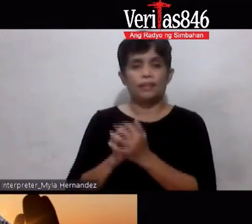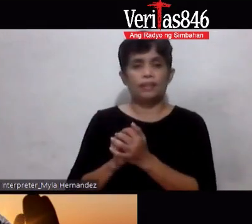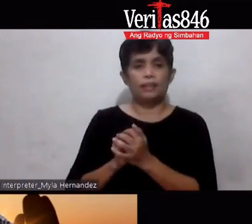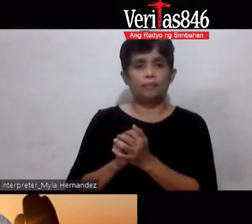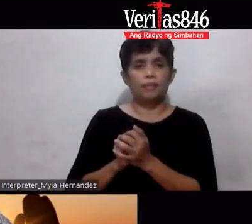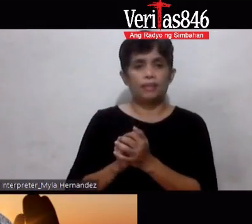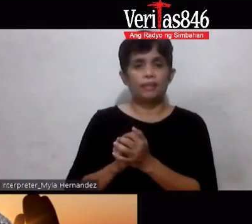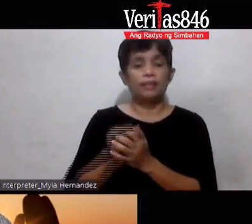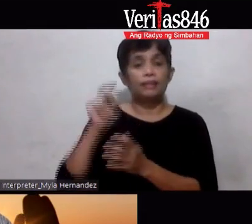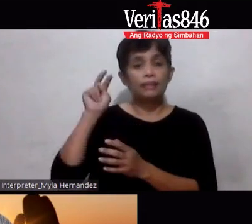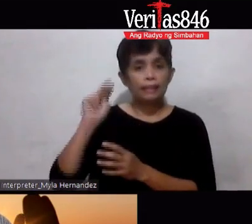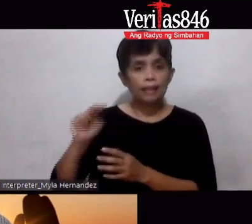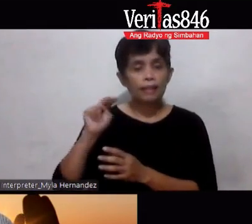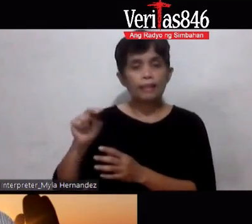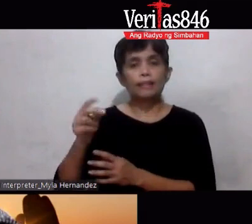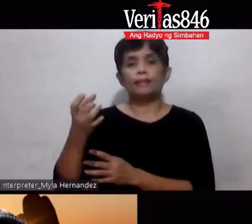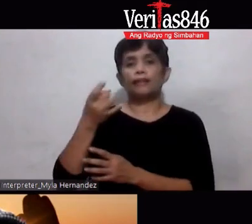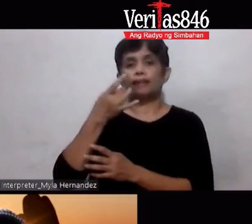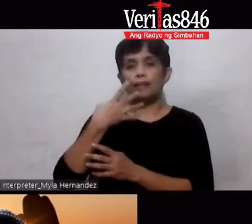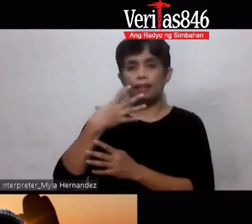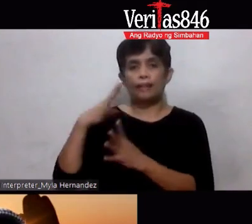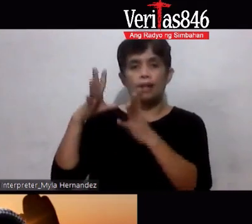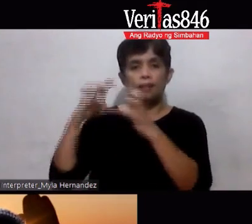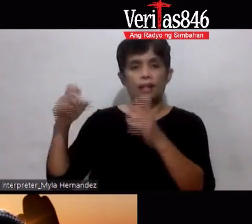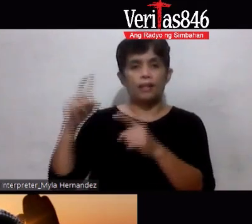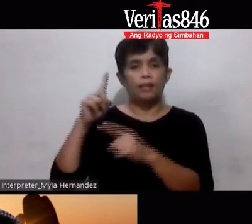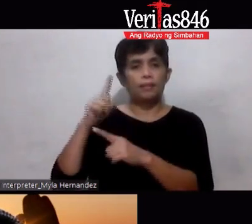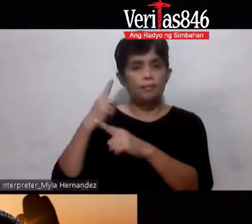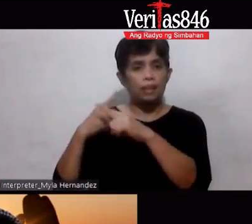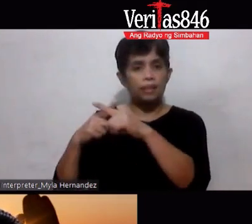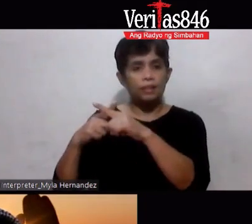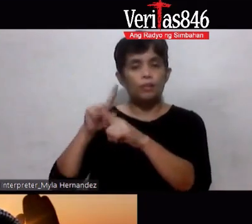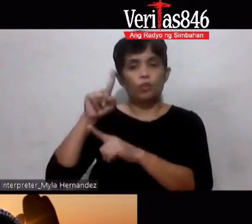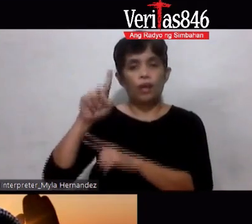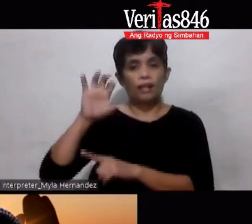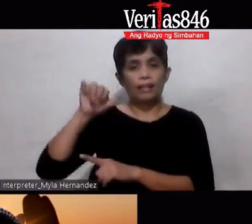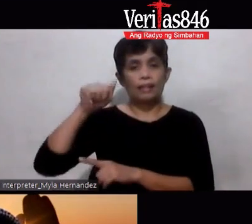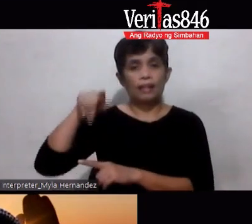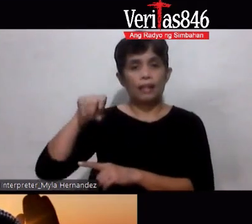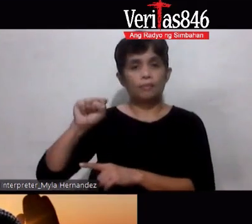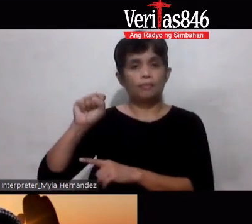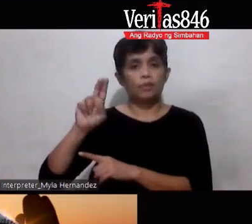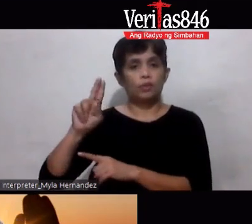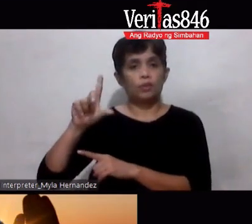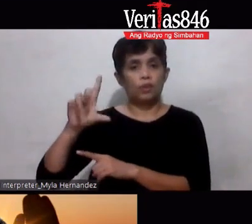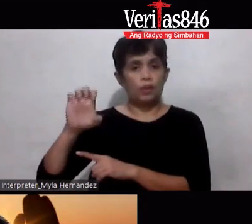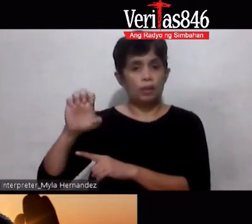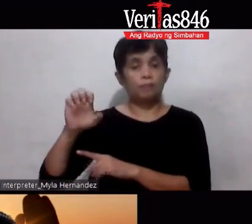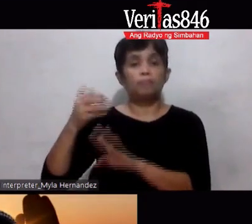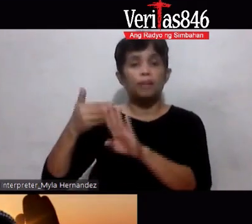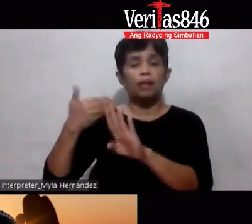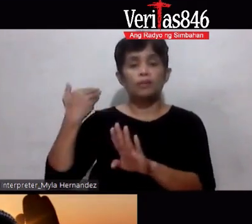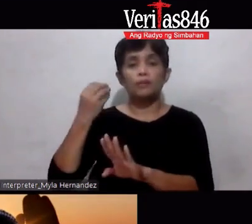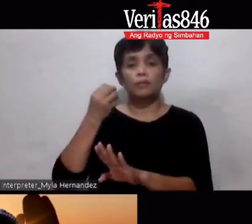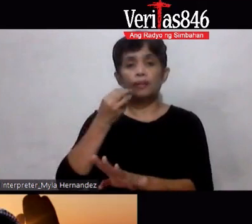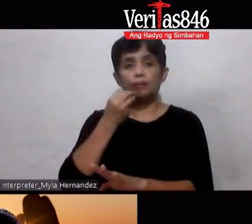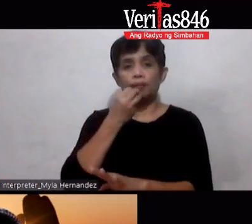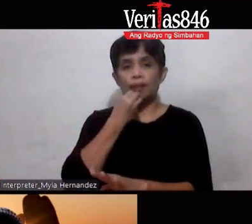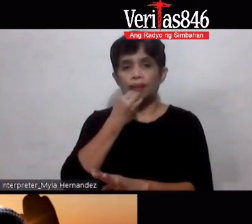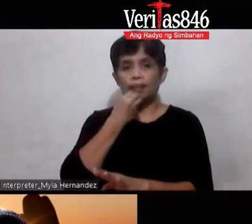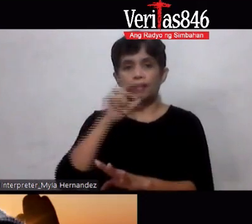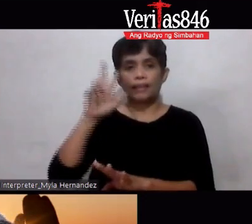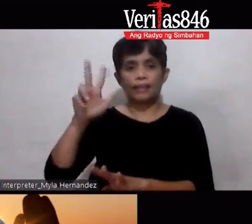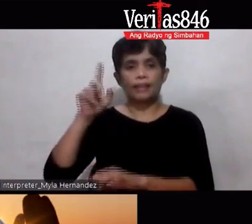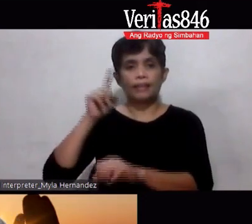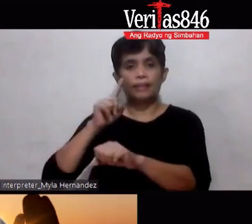kailangan inumin yung Ampalaya Plus 1 capsule bago kumain 3 times a day Okay Kahit hindi naman diabetic